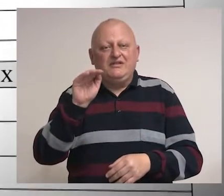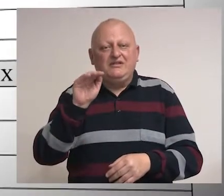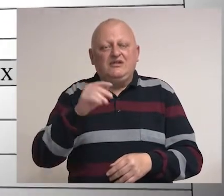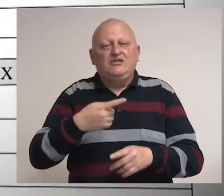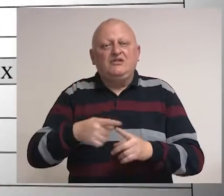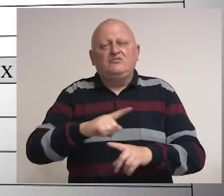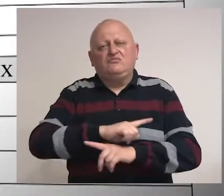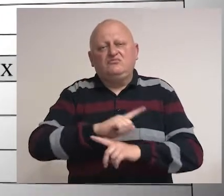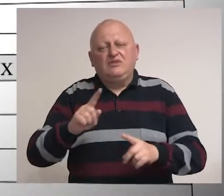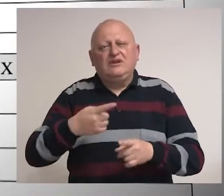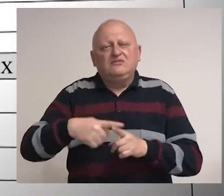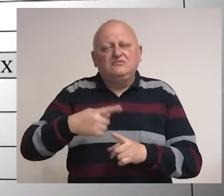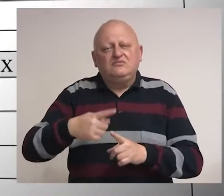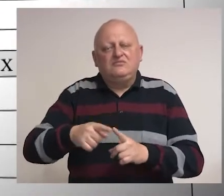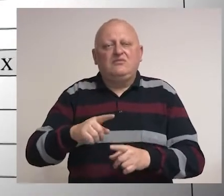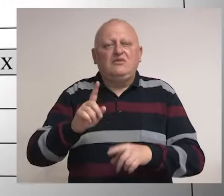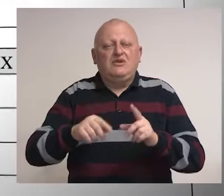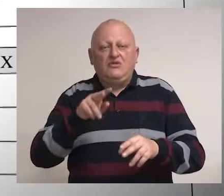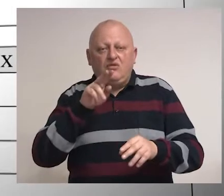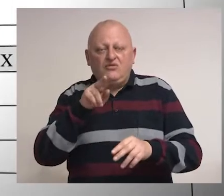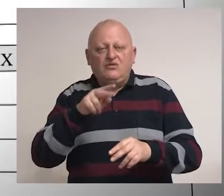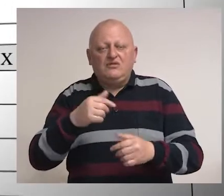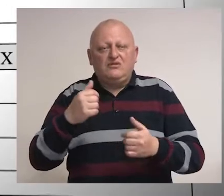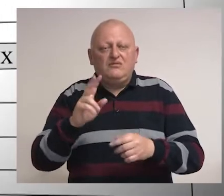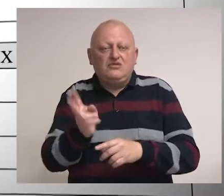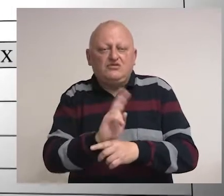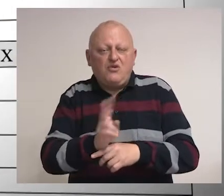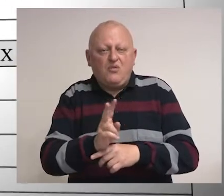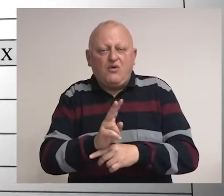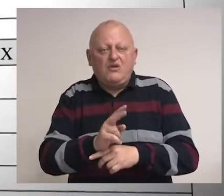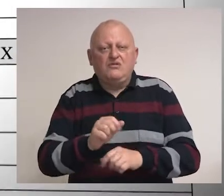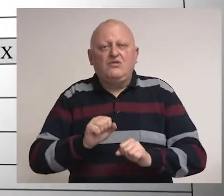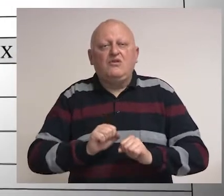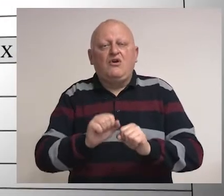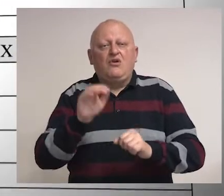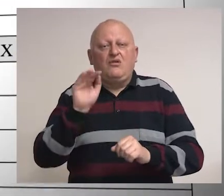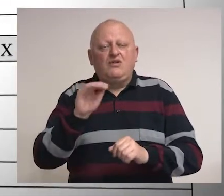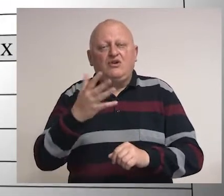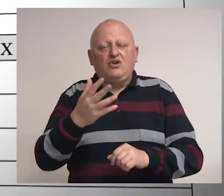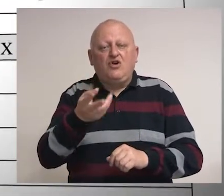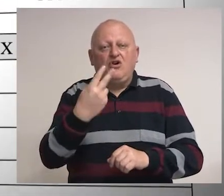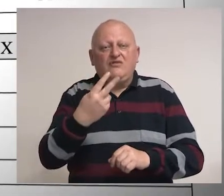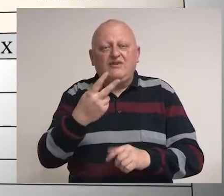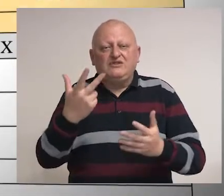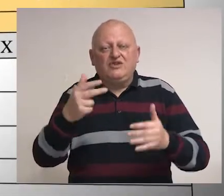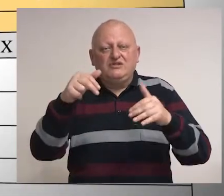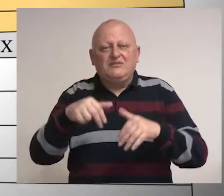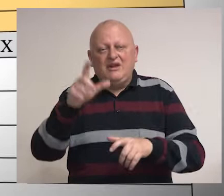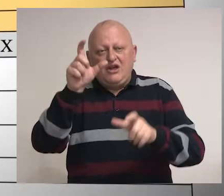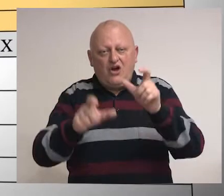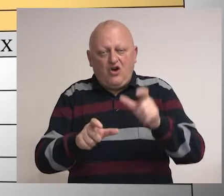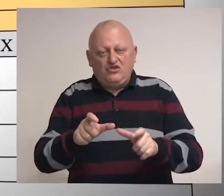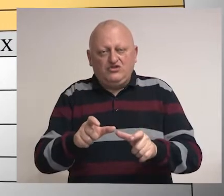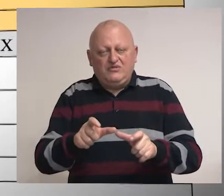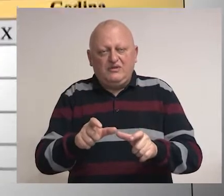Zbog različitih nedostataka ili uočene evidentne zloupotrebe, odbijene su prijave za oko 28.000 lica.